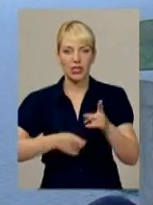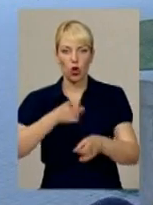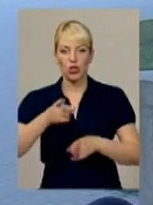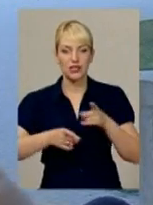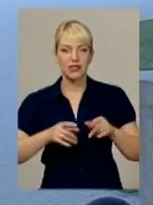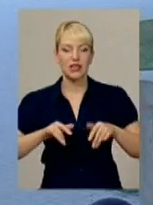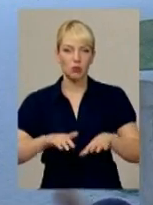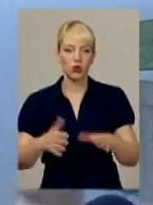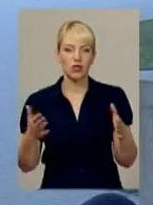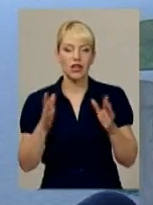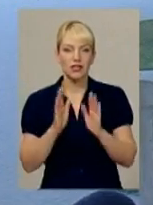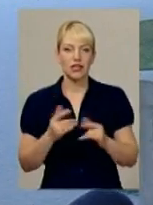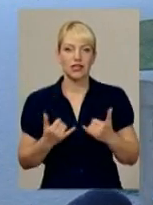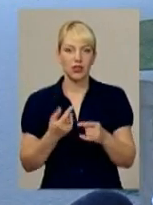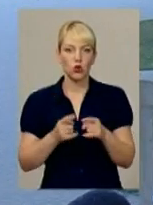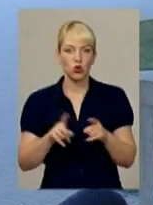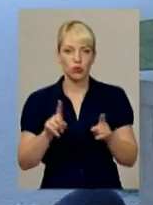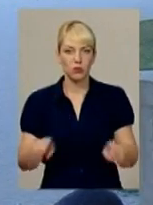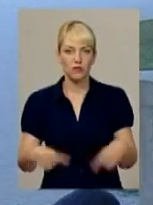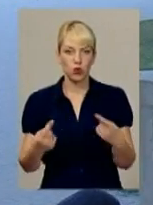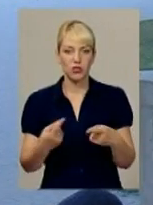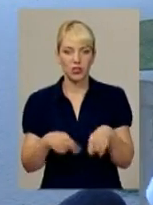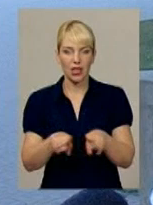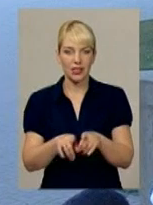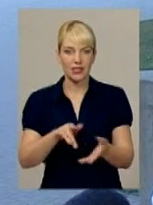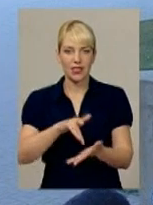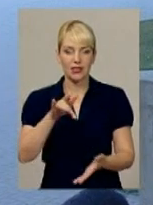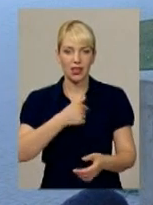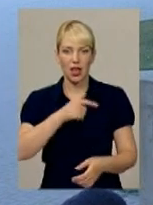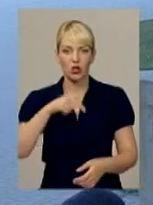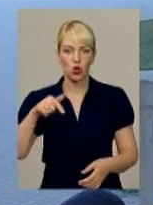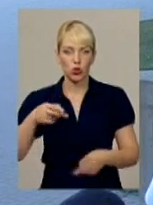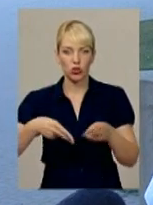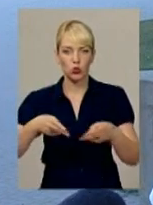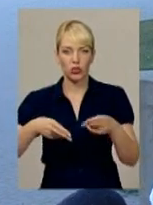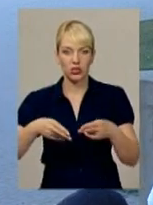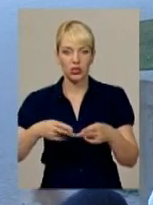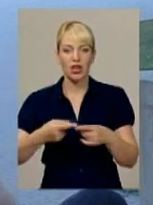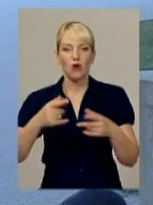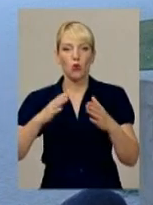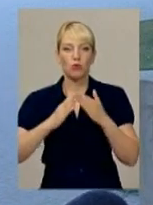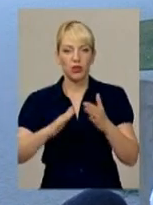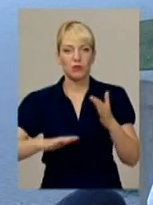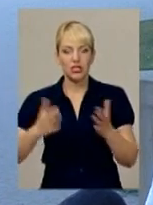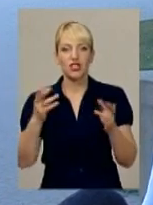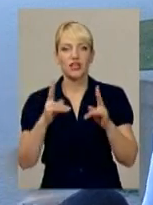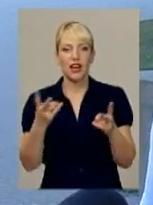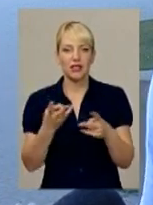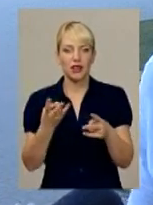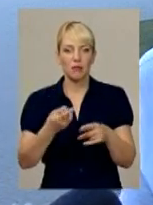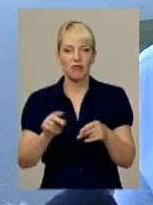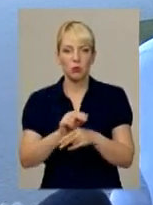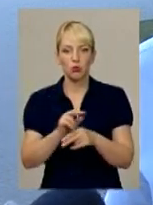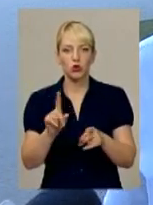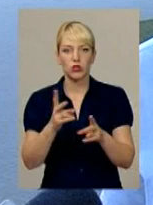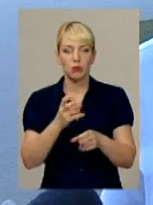процесів, для того, щоб створити такий центр кардіології, кардіохірургії, приміщення, як їх потрібно відремонтувати, що